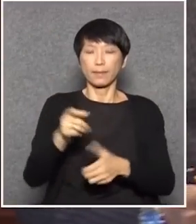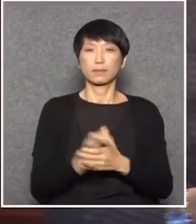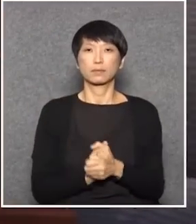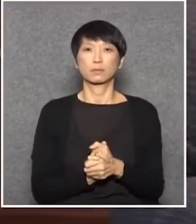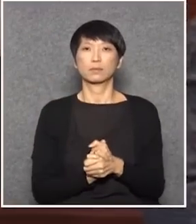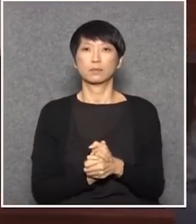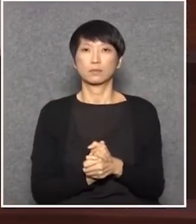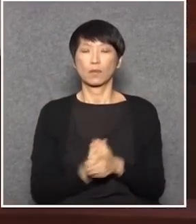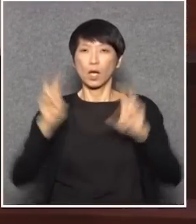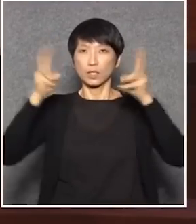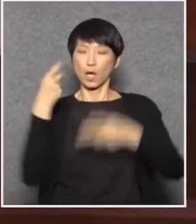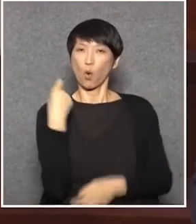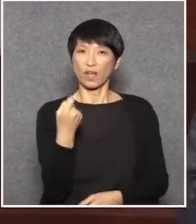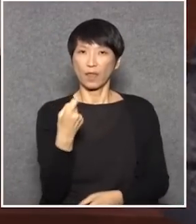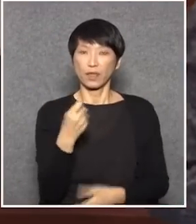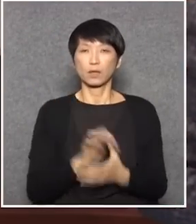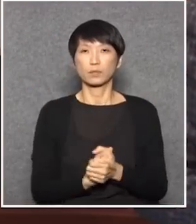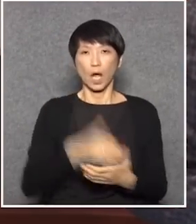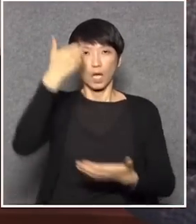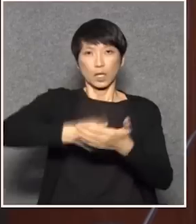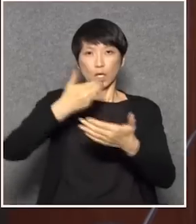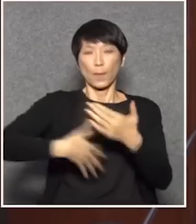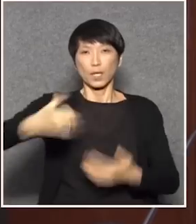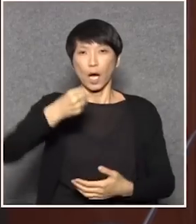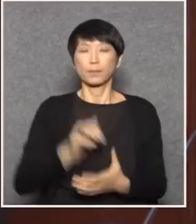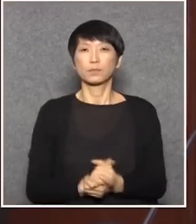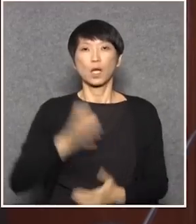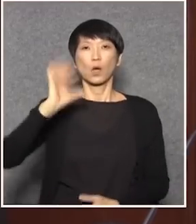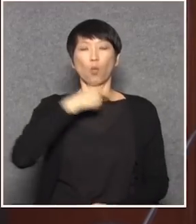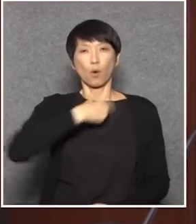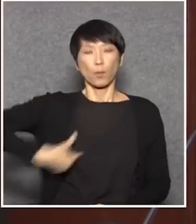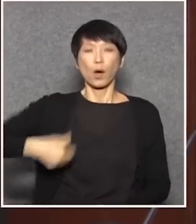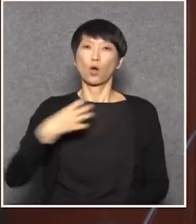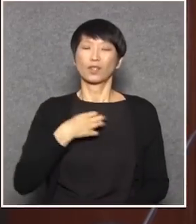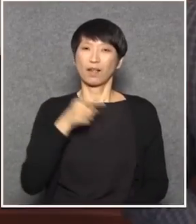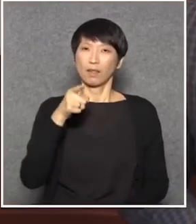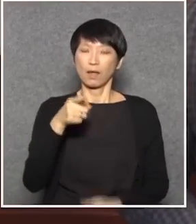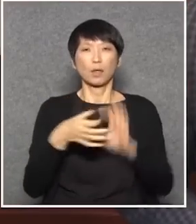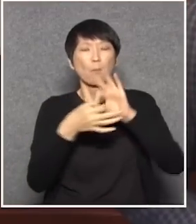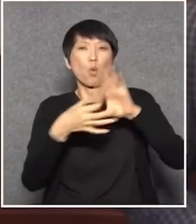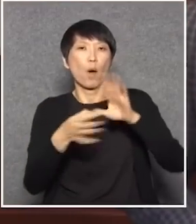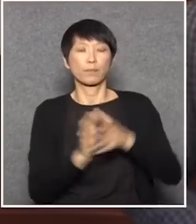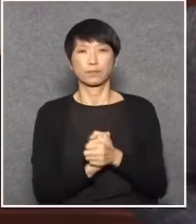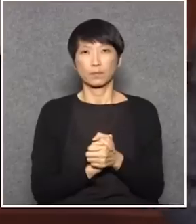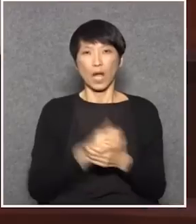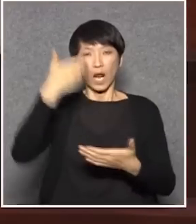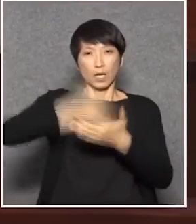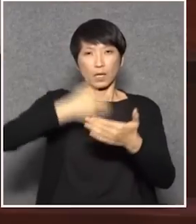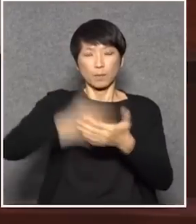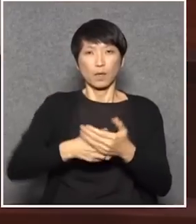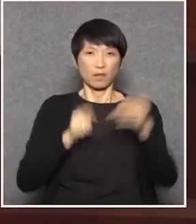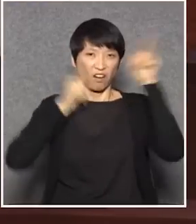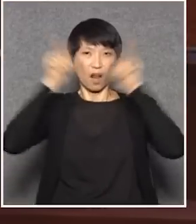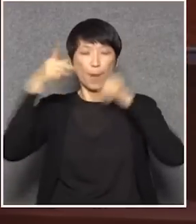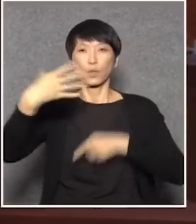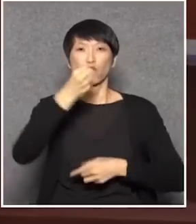那個議題很簡單就是說你削權黃毓民議員你削減這個議算我根本就是濫權我